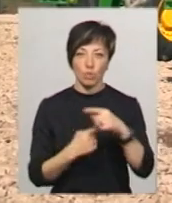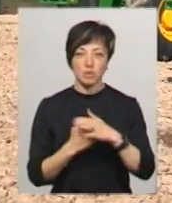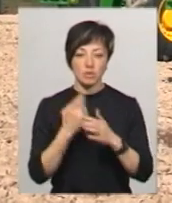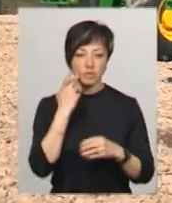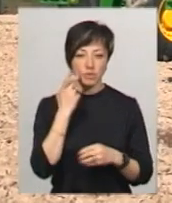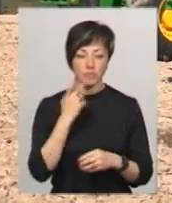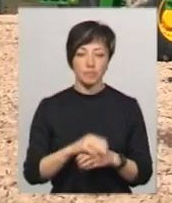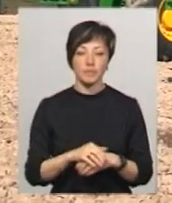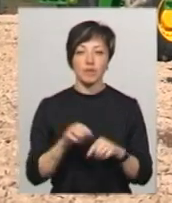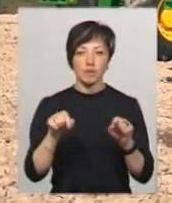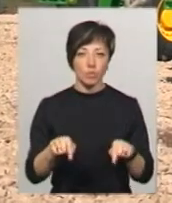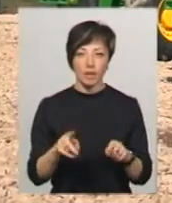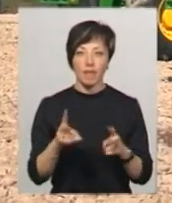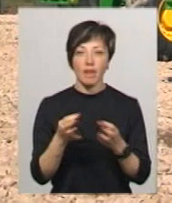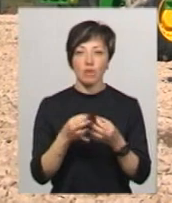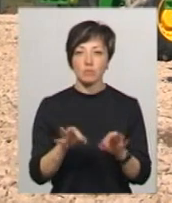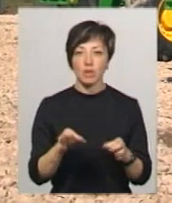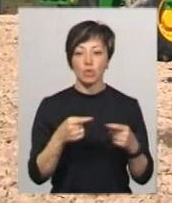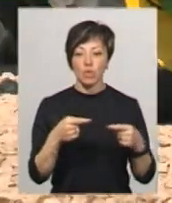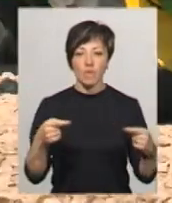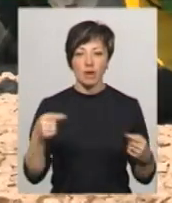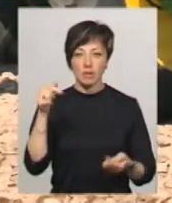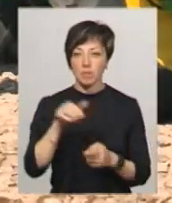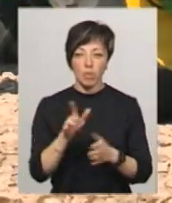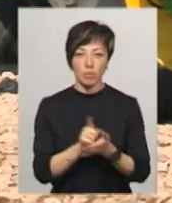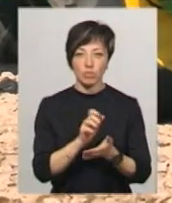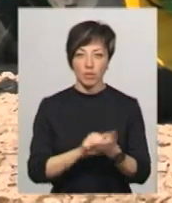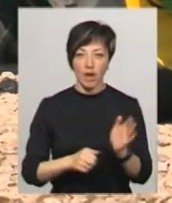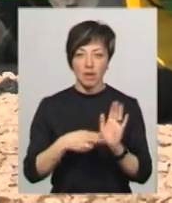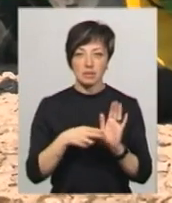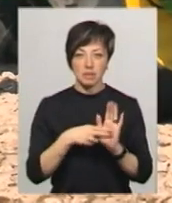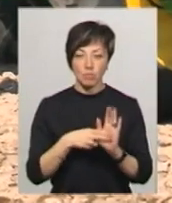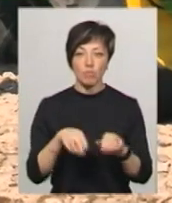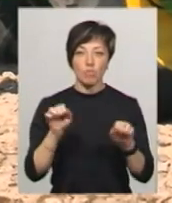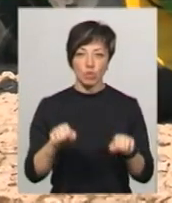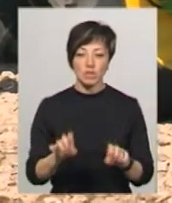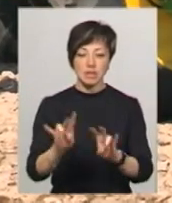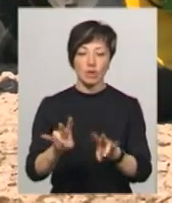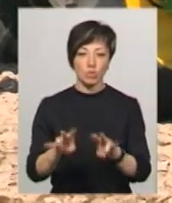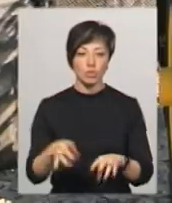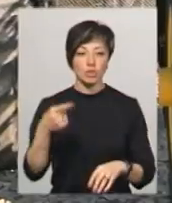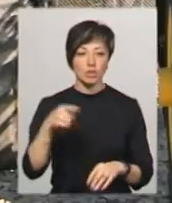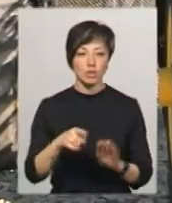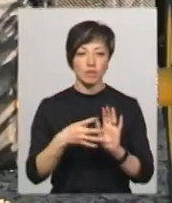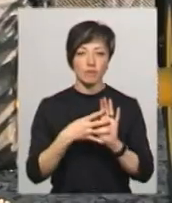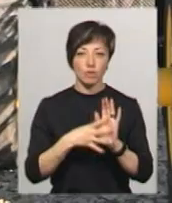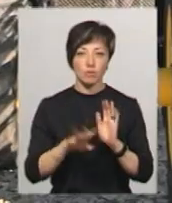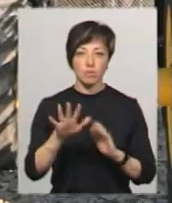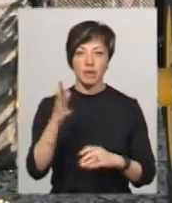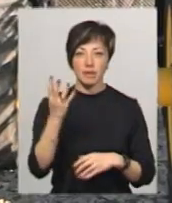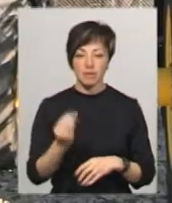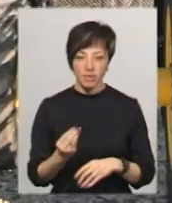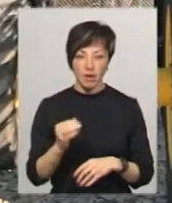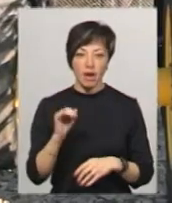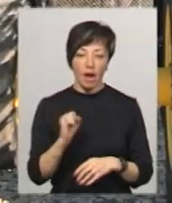час. На митному складі нерозмитнений товар, який не підлягає оподаткуванню акцизним податком, може знаходитися 1095 днів, а